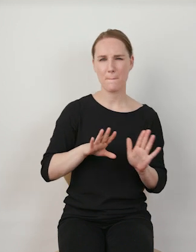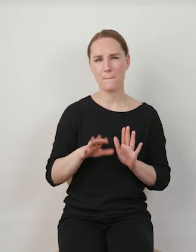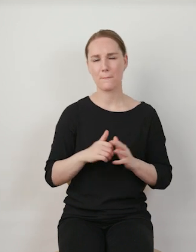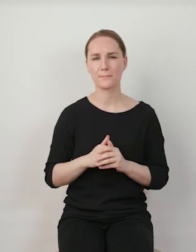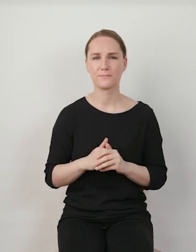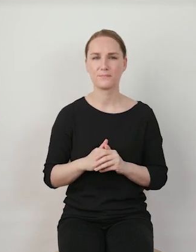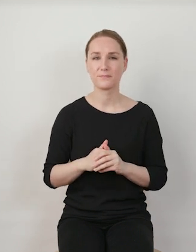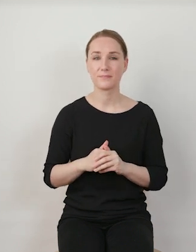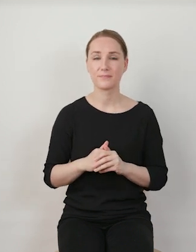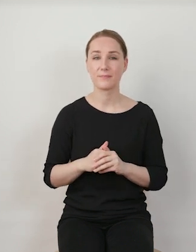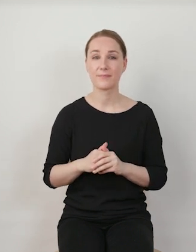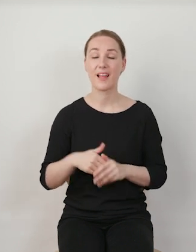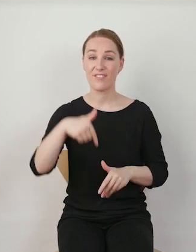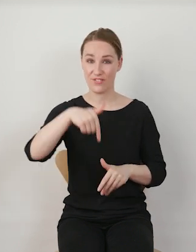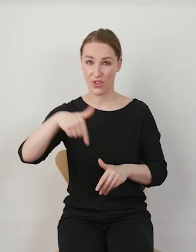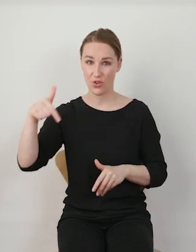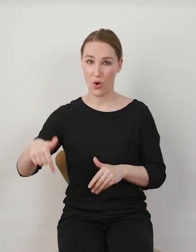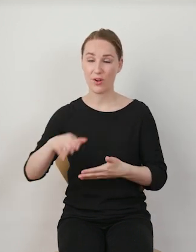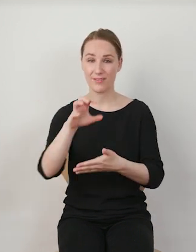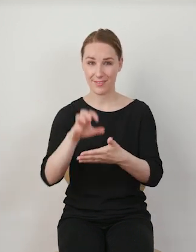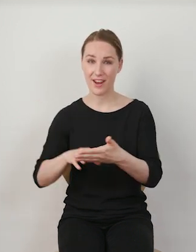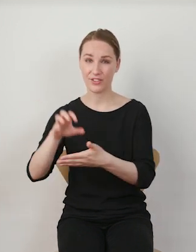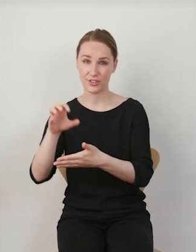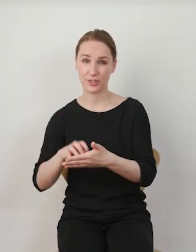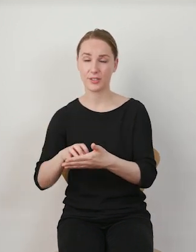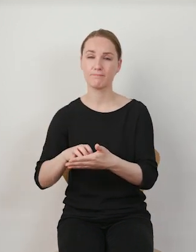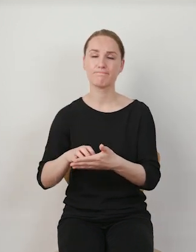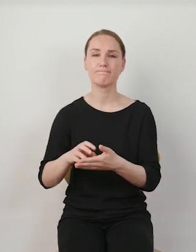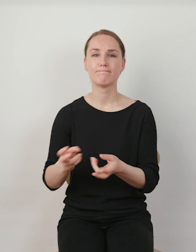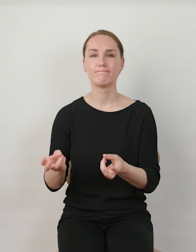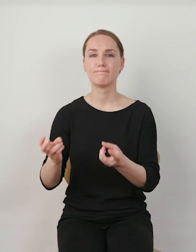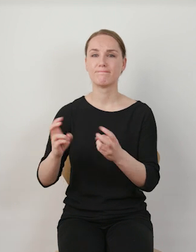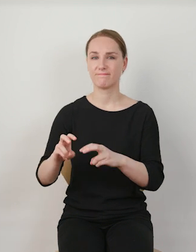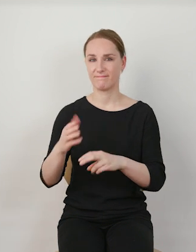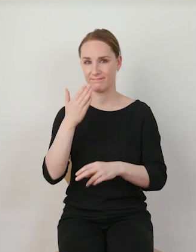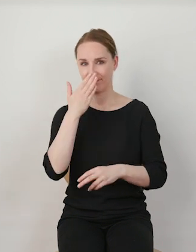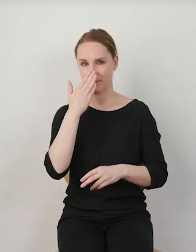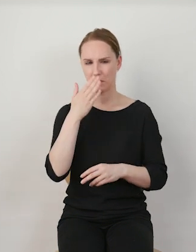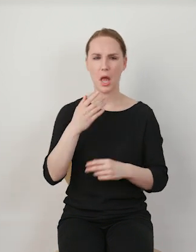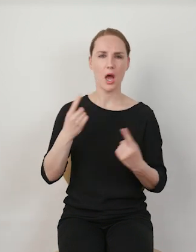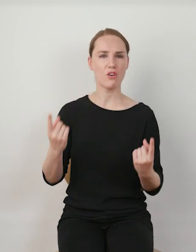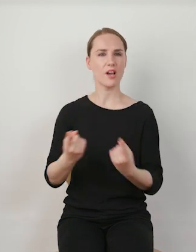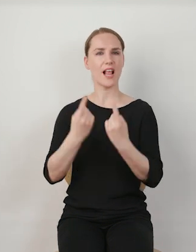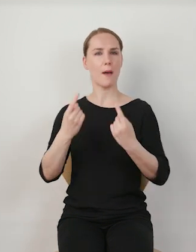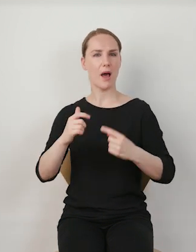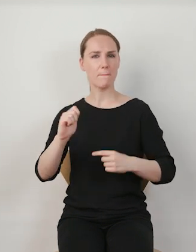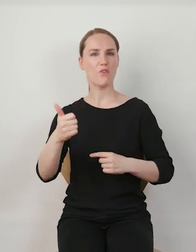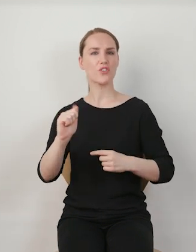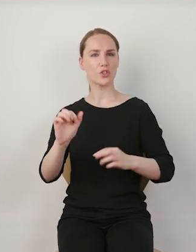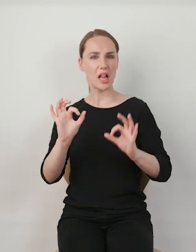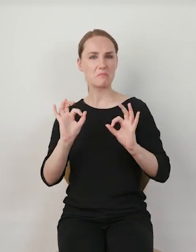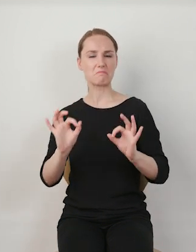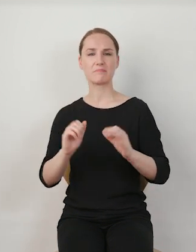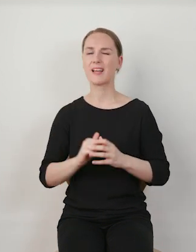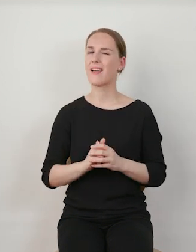faktycznie treści na TikToku tworzone zwłaszcza przez oddolnych twórców, to nie są spoty reklamowe, to nie są trajlery,